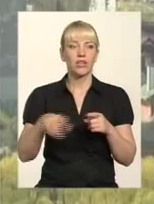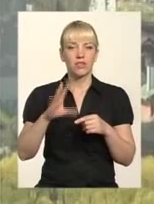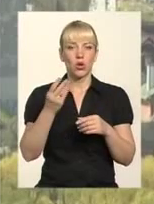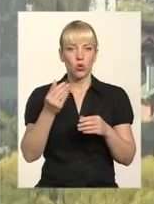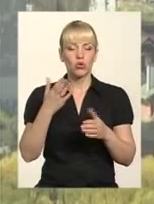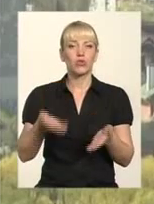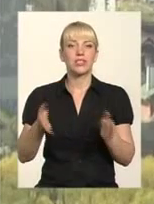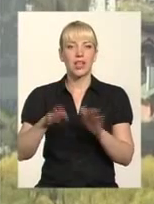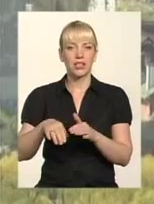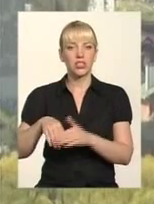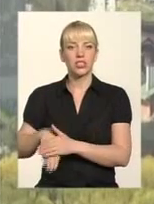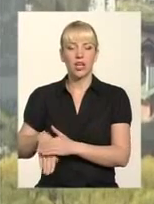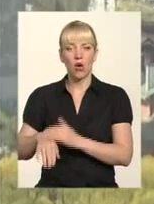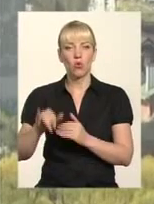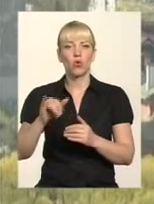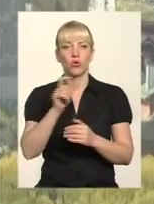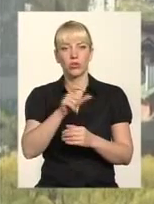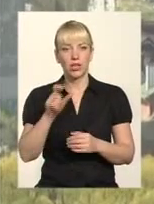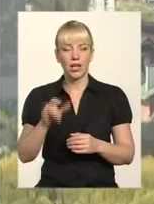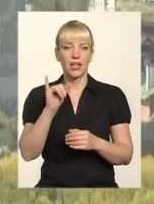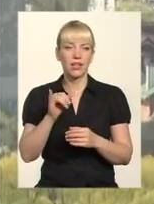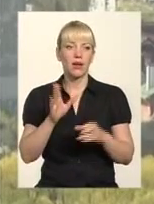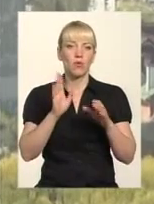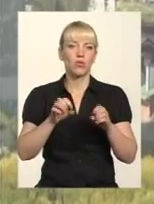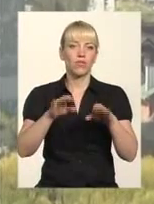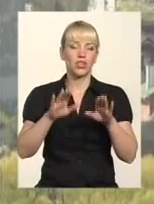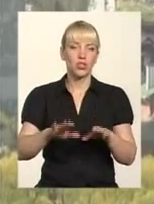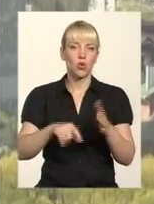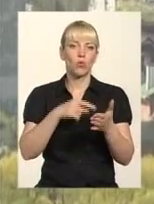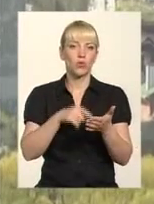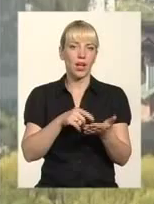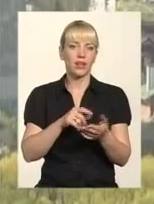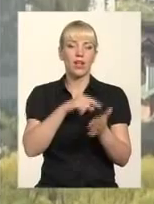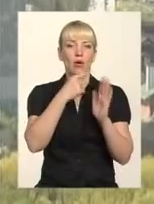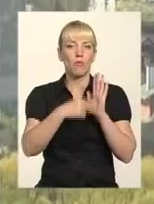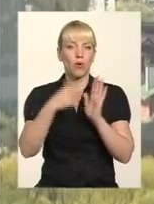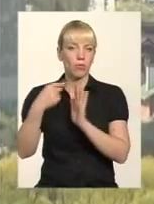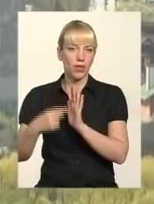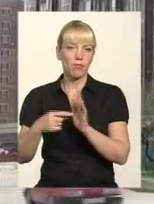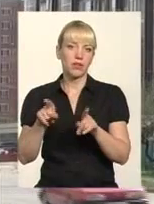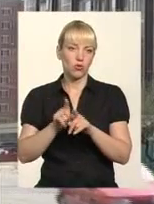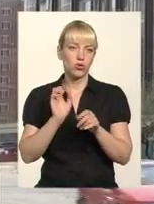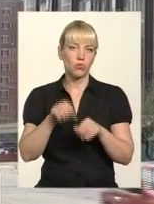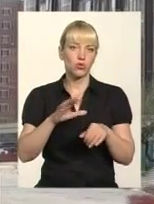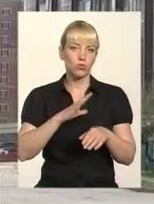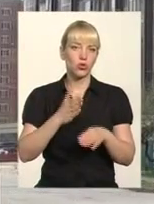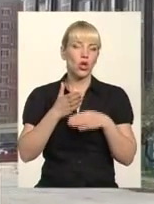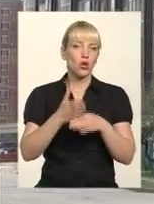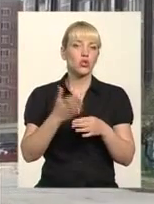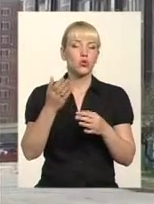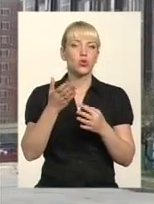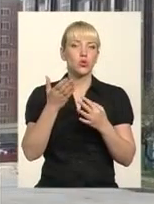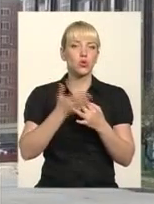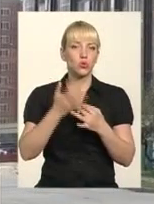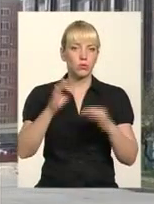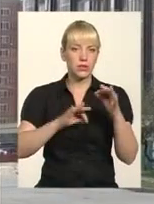громадян і витрачатимуться на розв'язання комунальних проблем. Крім того, суттєвою допомогою можуть бути і субсидії. Пересічні подоляни, з